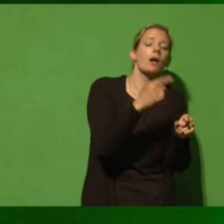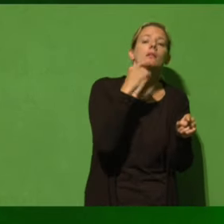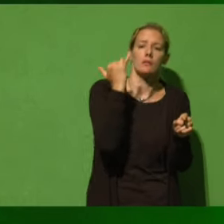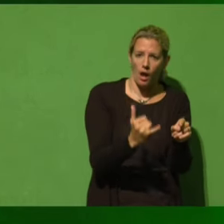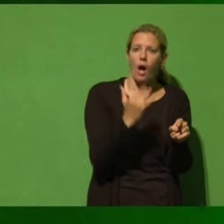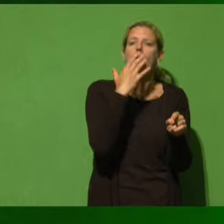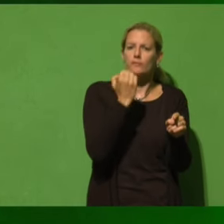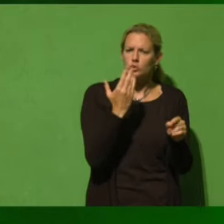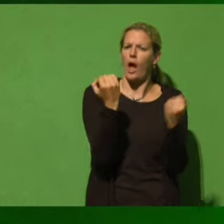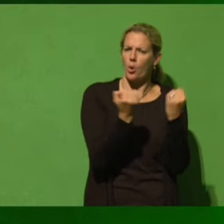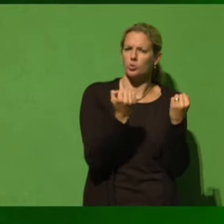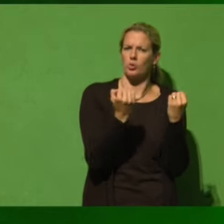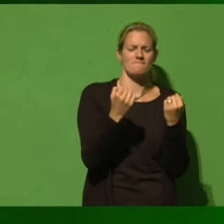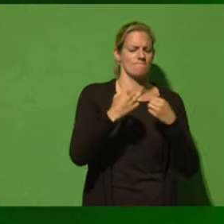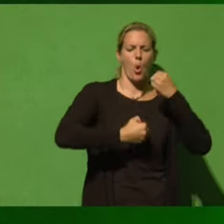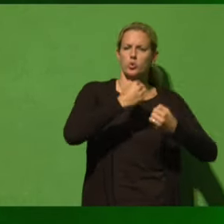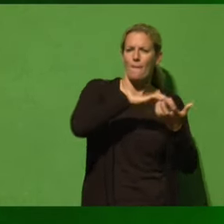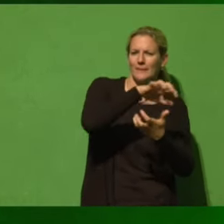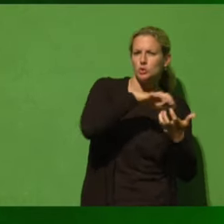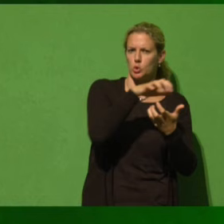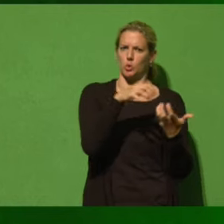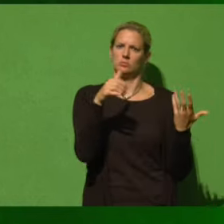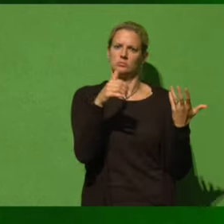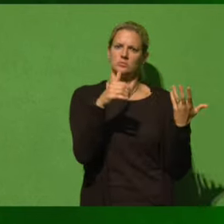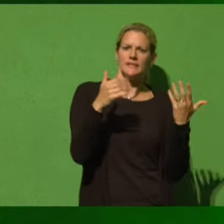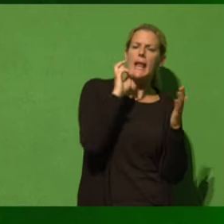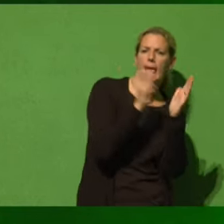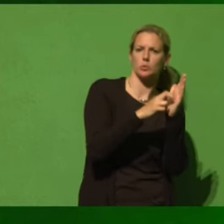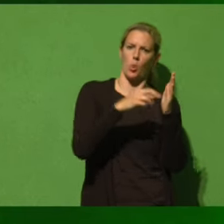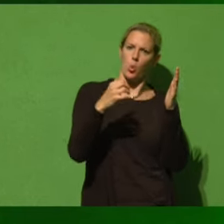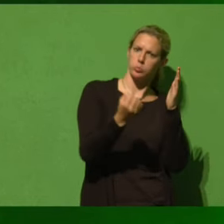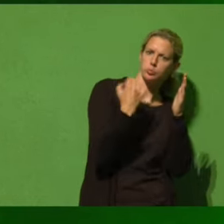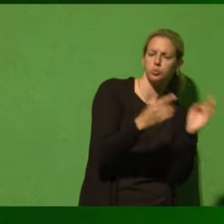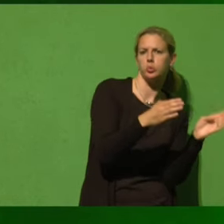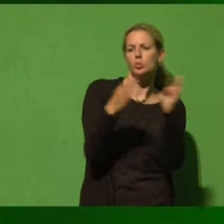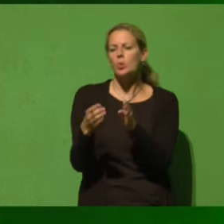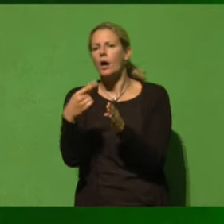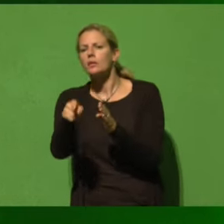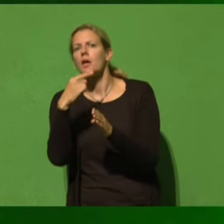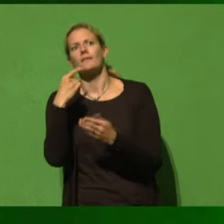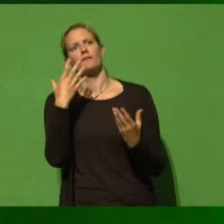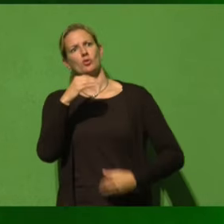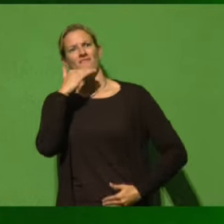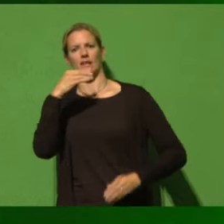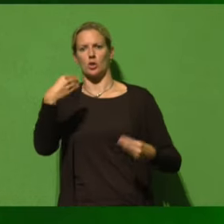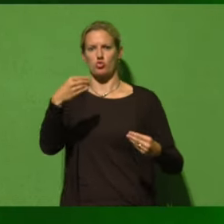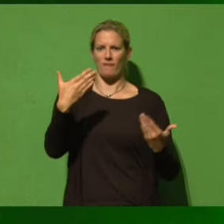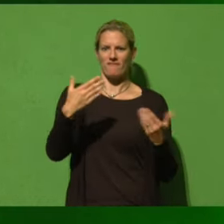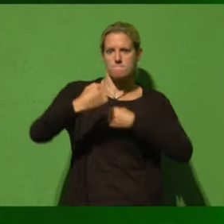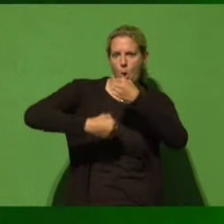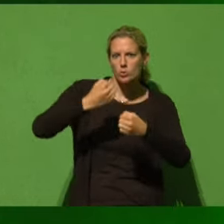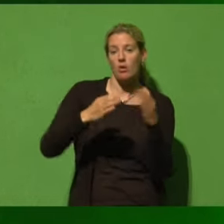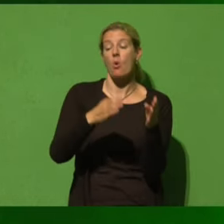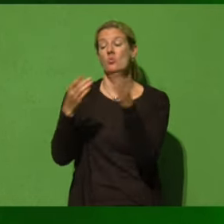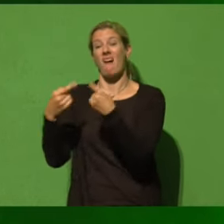Wasserstoffautos produzieren wollen und andere Teile dieser Konzerne, andere Teile dieser Konzerne wollen selbstverständlich am